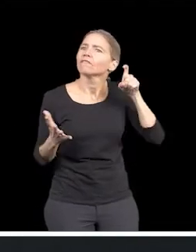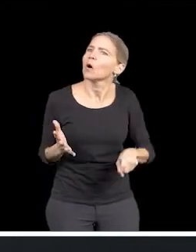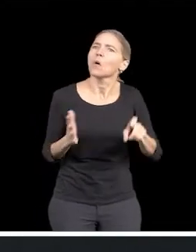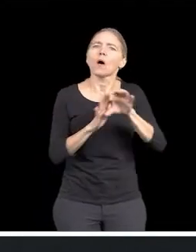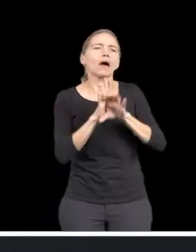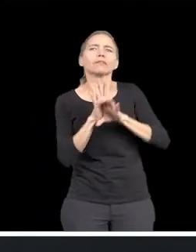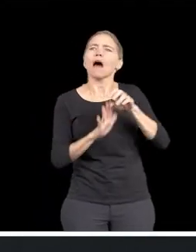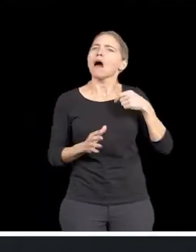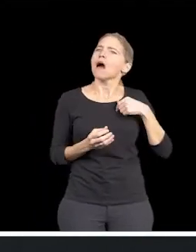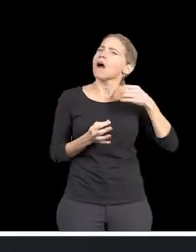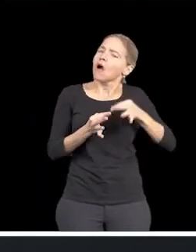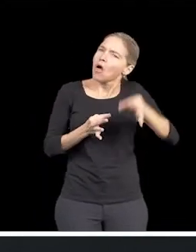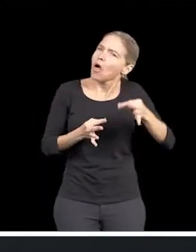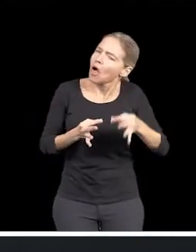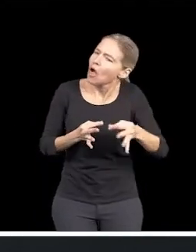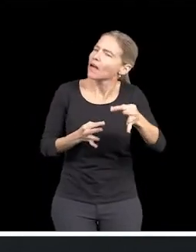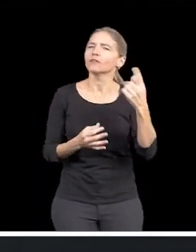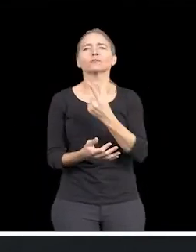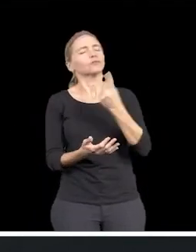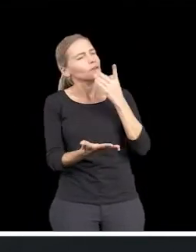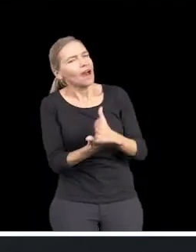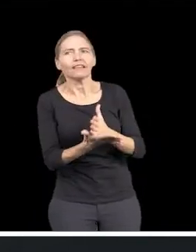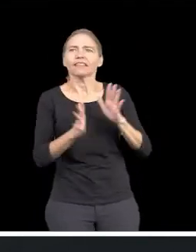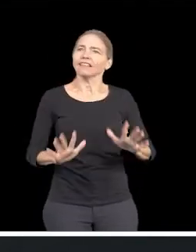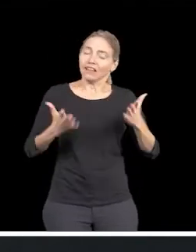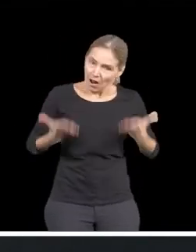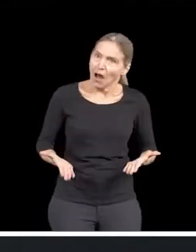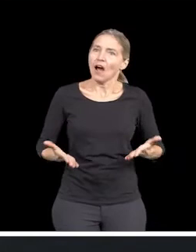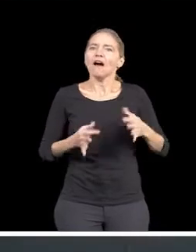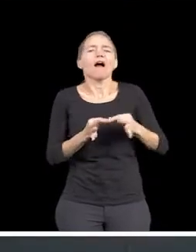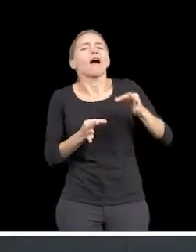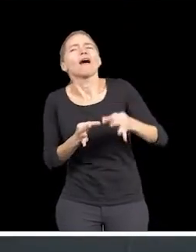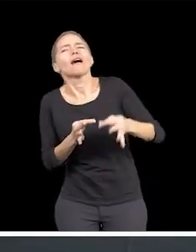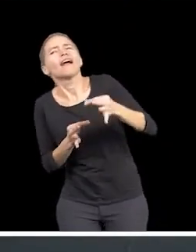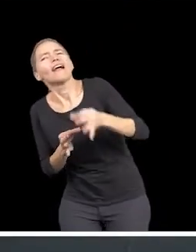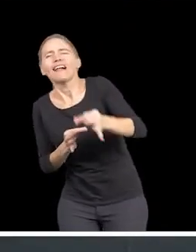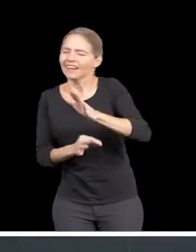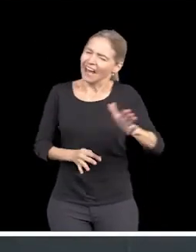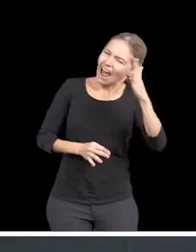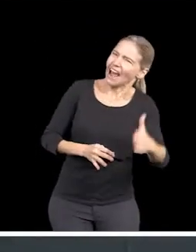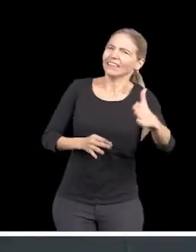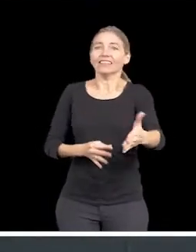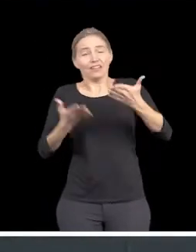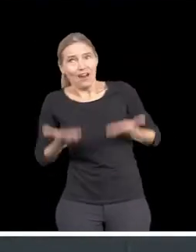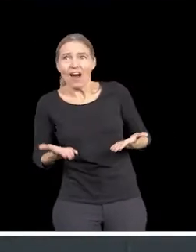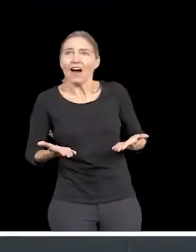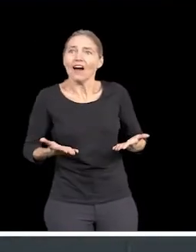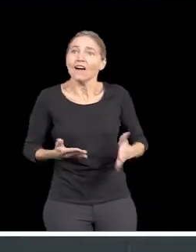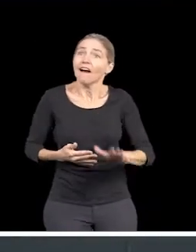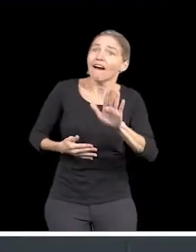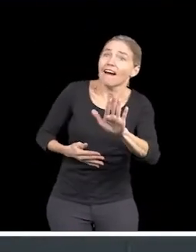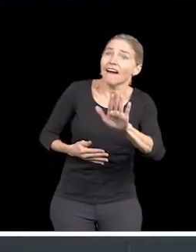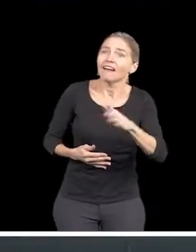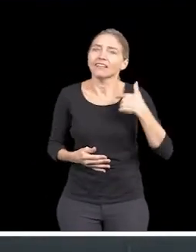'attermoiement. Ouais, bon, ça c'est un peu précieux. Attermoiement, mais j'aime bien. Mais il ne suffit pas de connaître ces droits pour